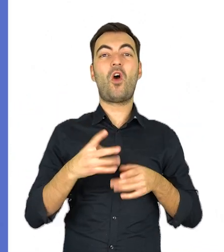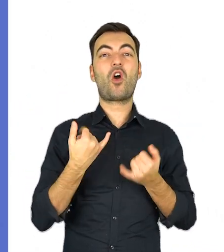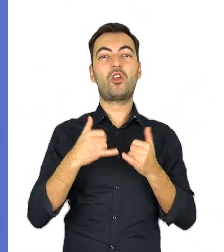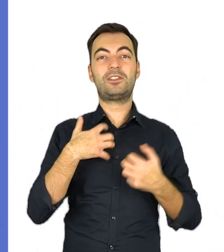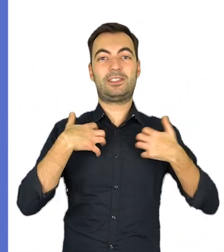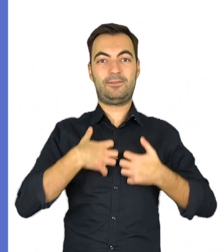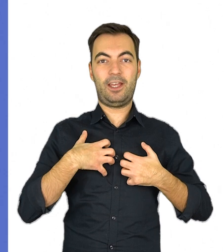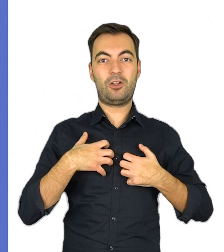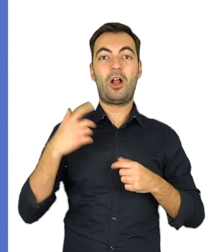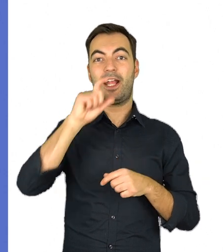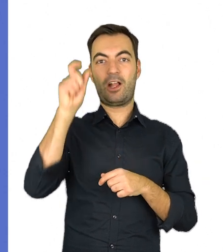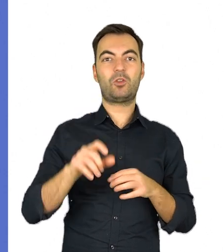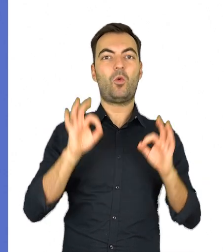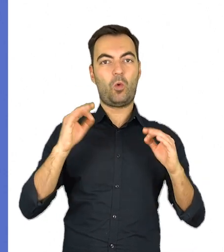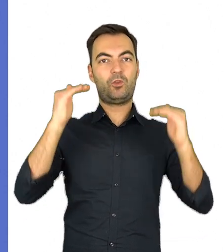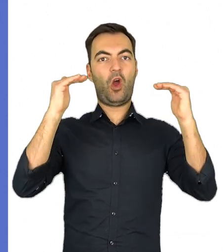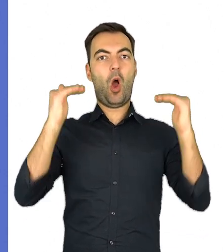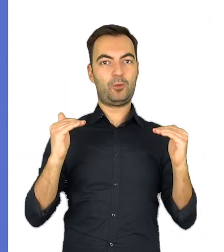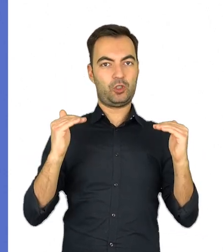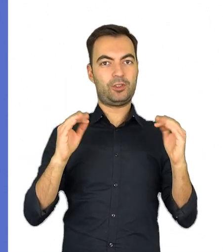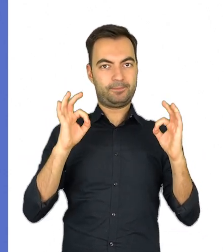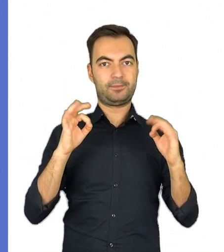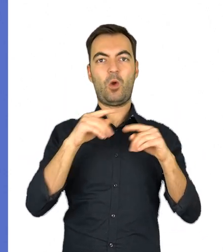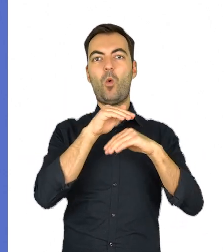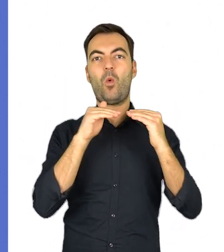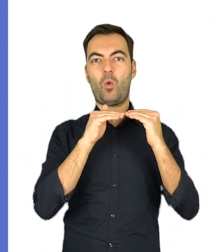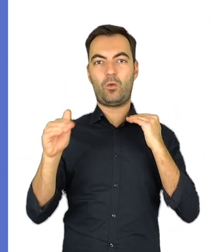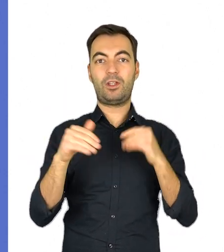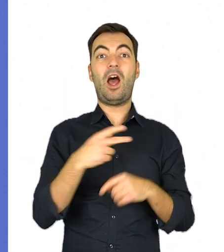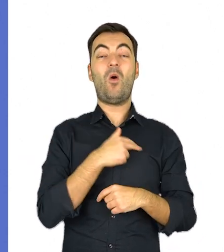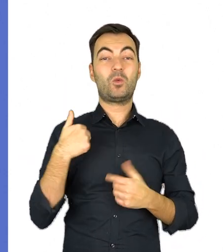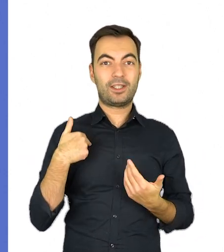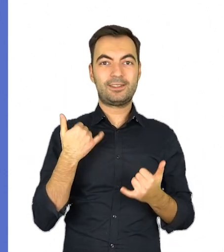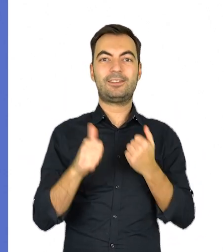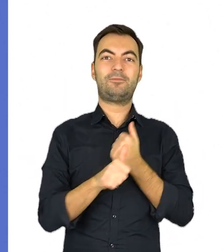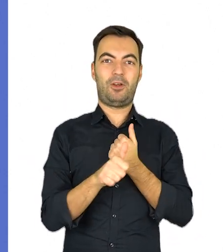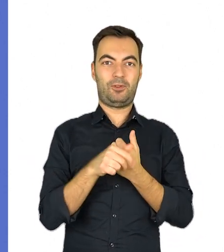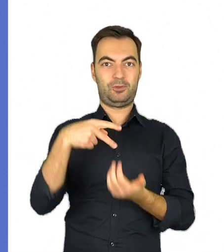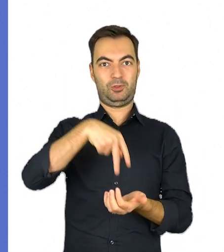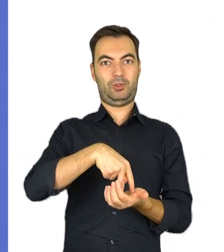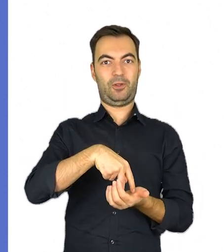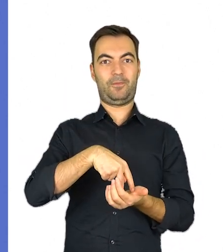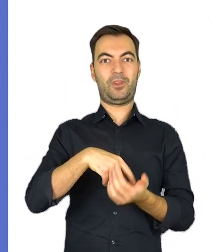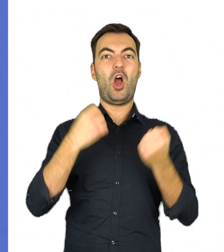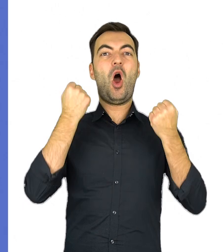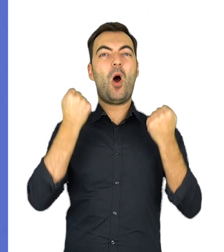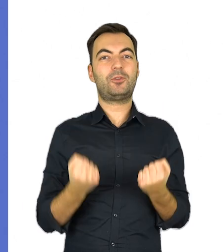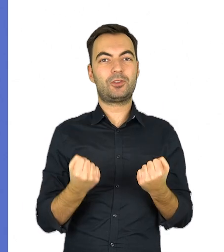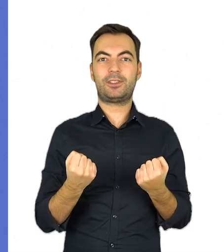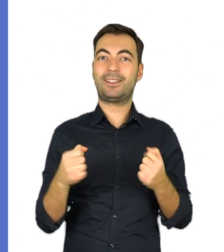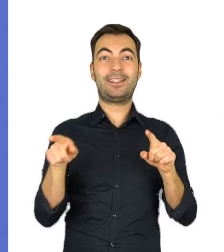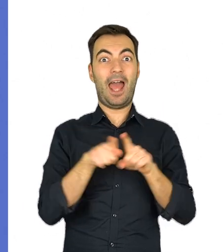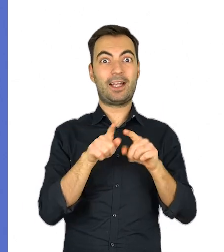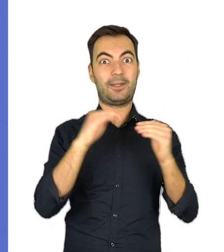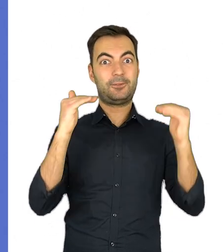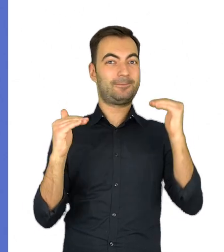zwierząt jest on równomiernie obciążony przez ciało. U nas z powodu pozycji wyprostowanej to obciążenie